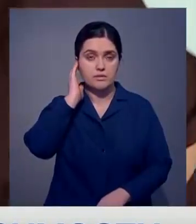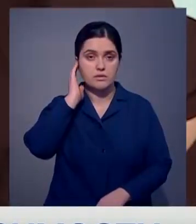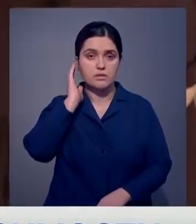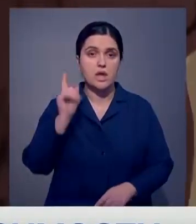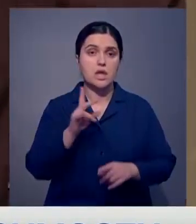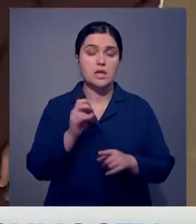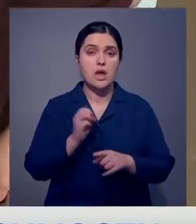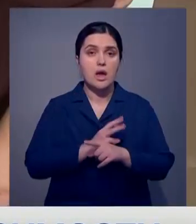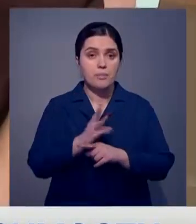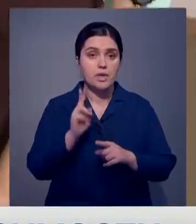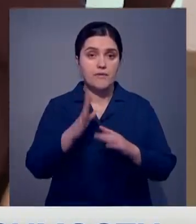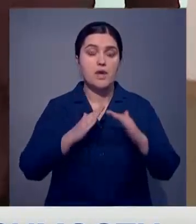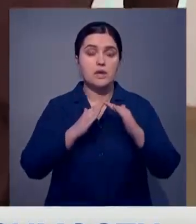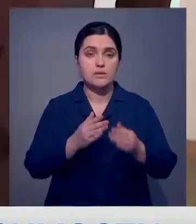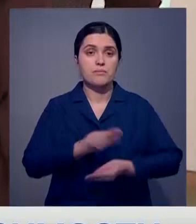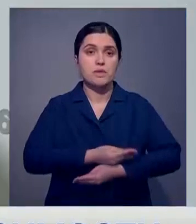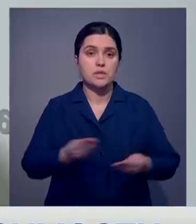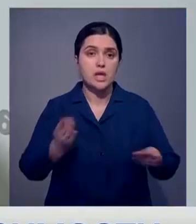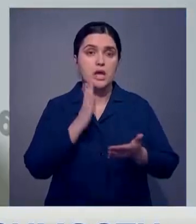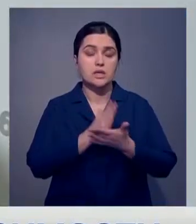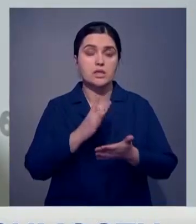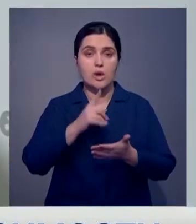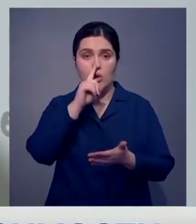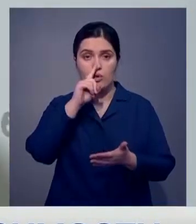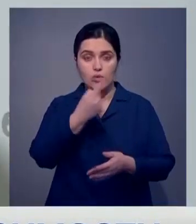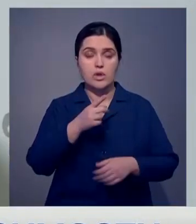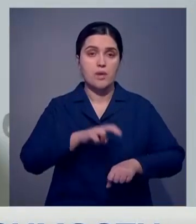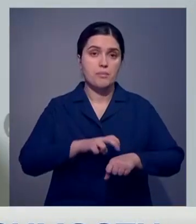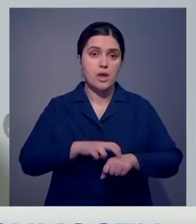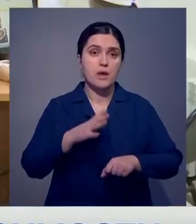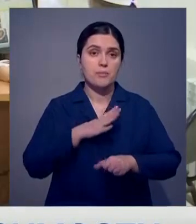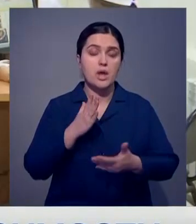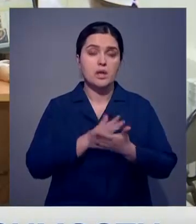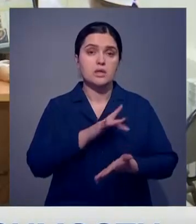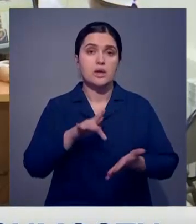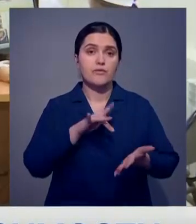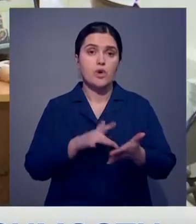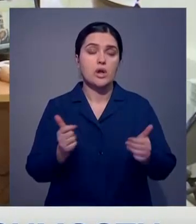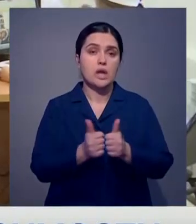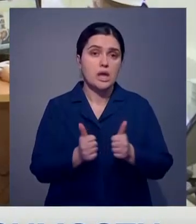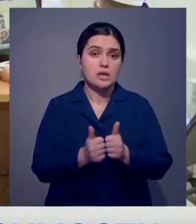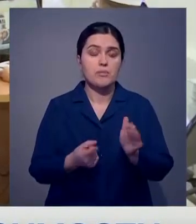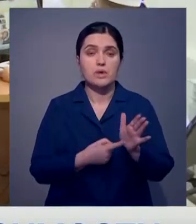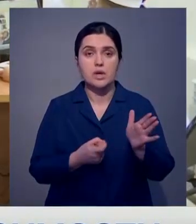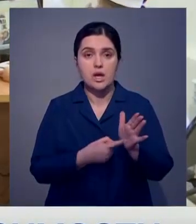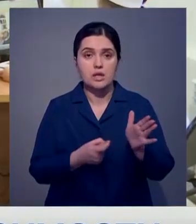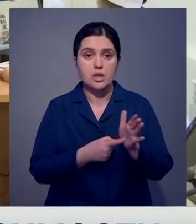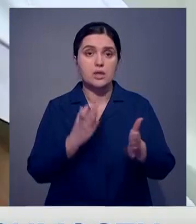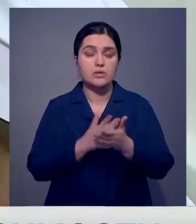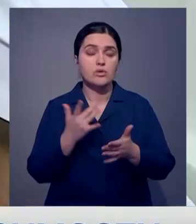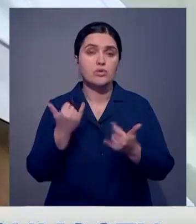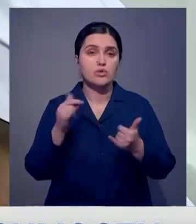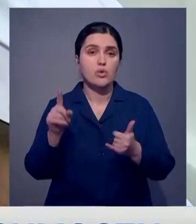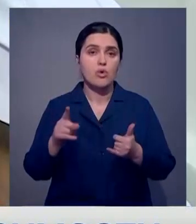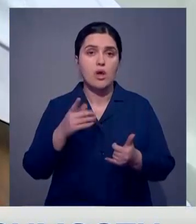медиков служебным жильем. Массовое новоселье весь год медики отмечали сразу в целом ряде городов-спутников. И теперь регион один из тех, где